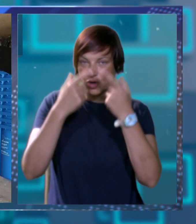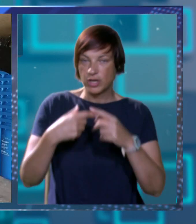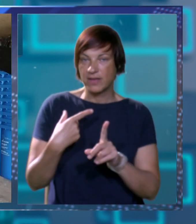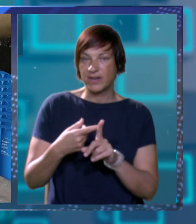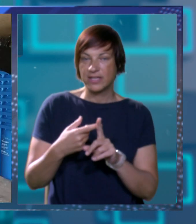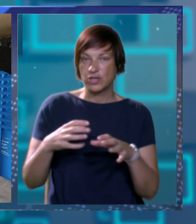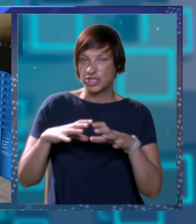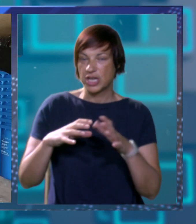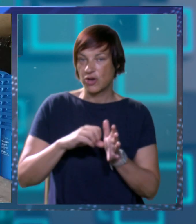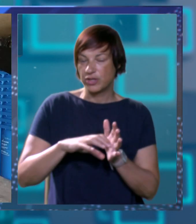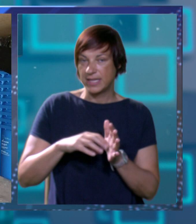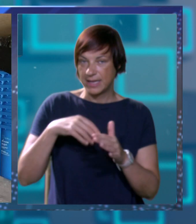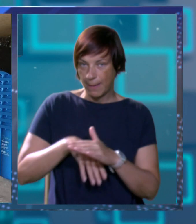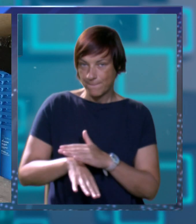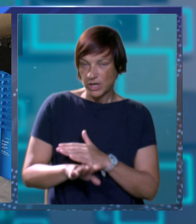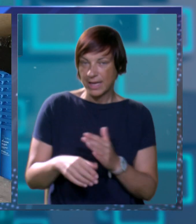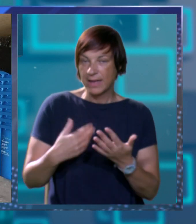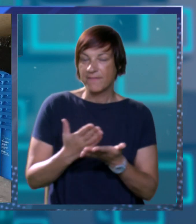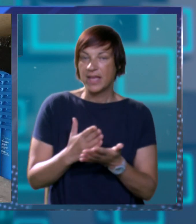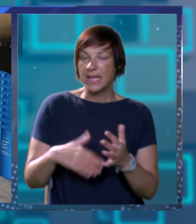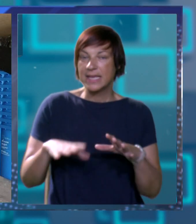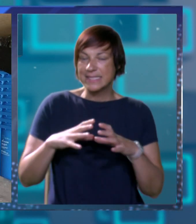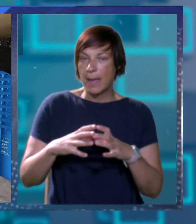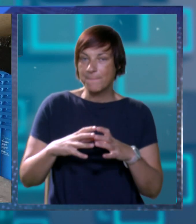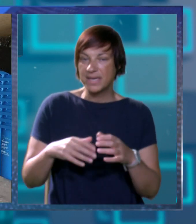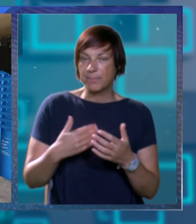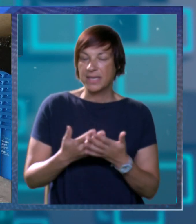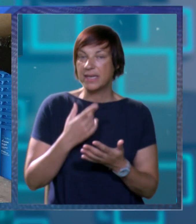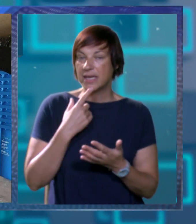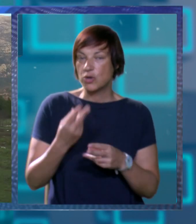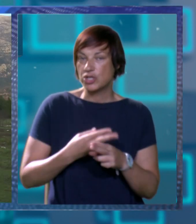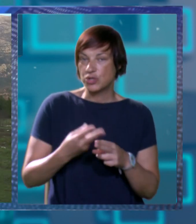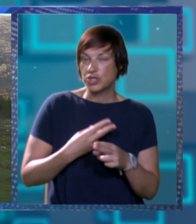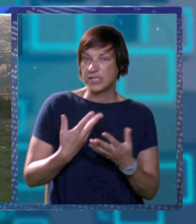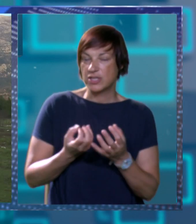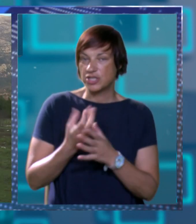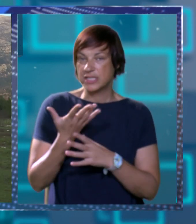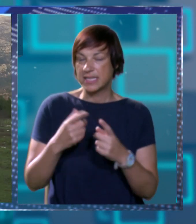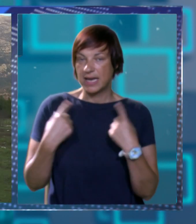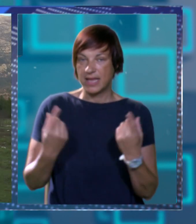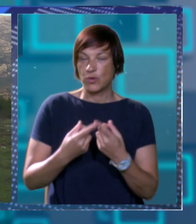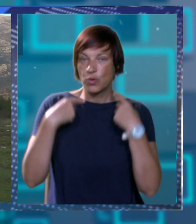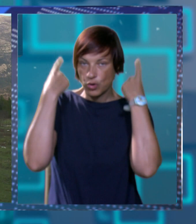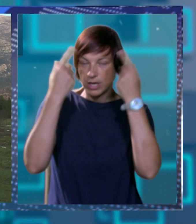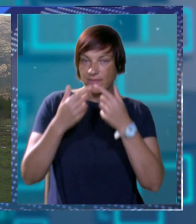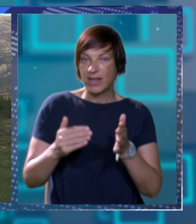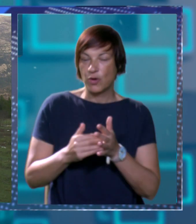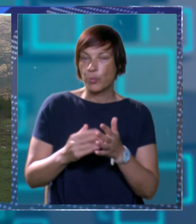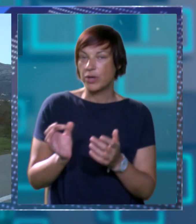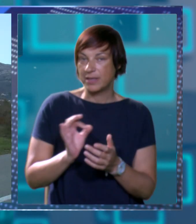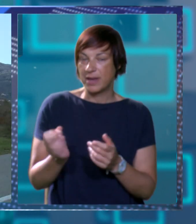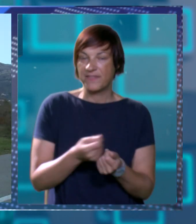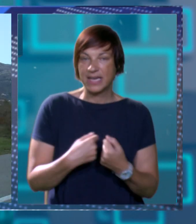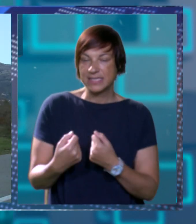točnije kontejnere i polupozemne spremnike velike zapremnine a koji su čistoći i zeleni lukonavle potrebni u službi